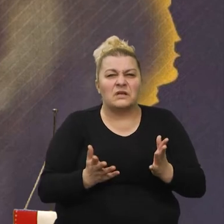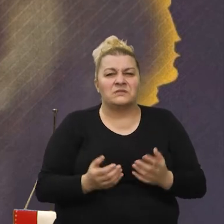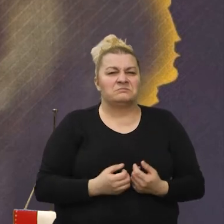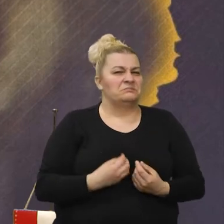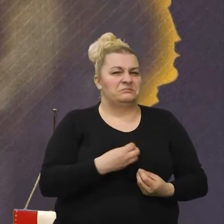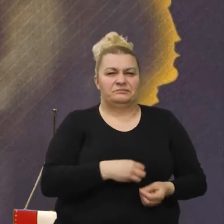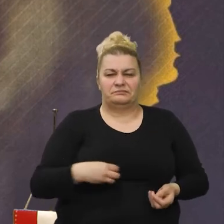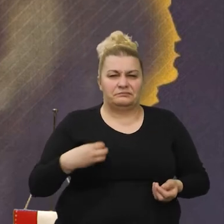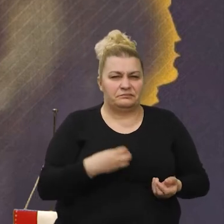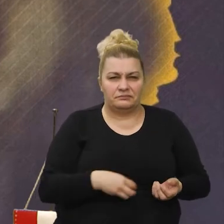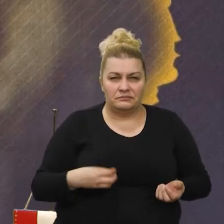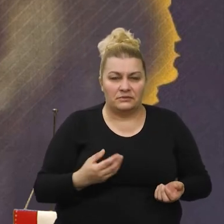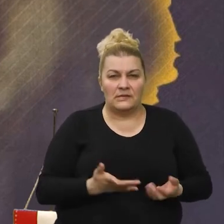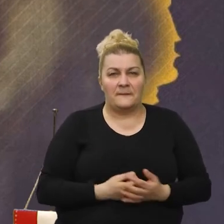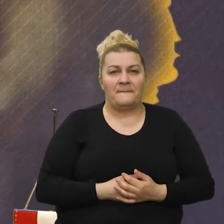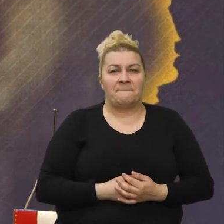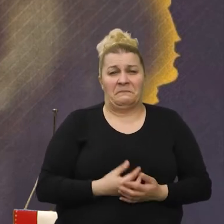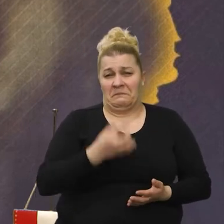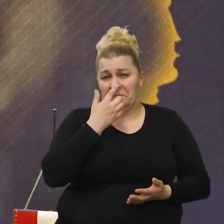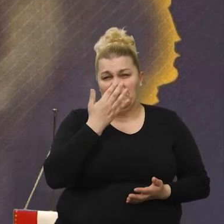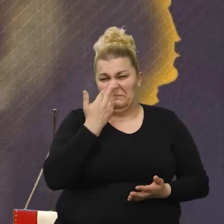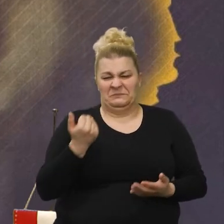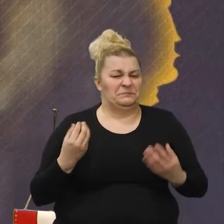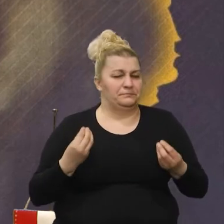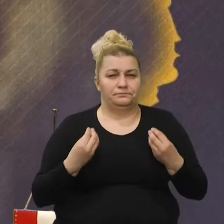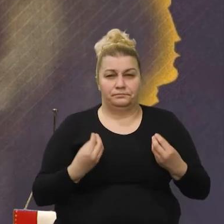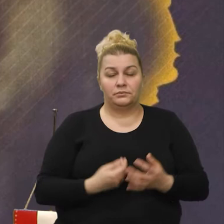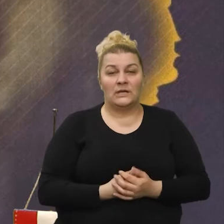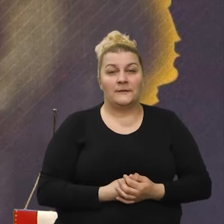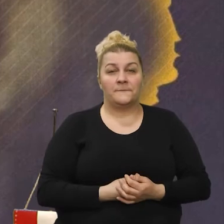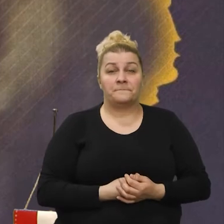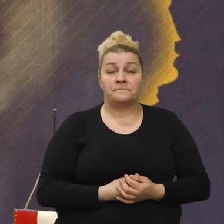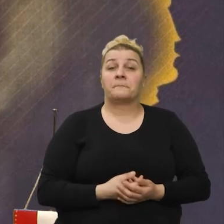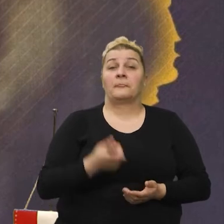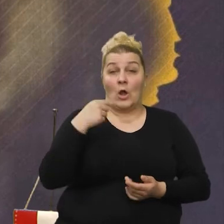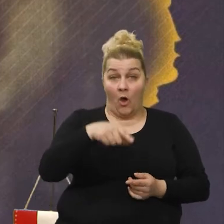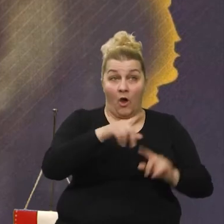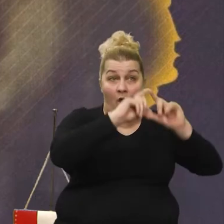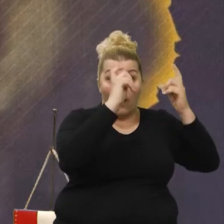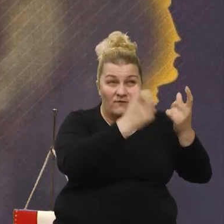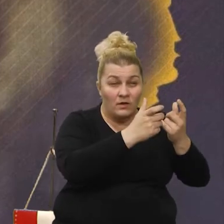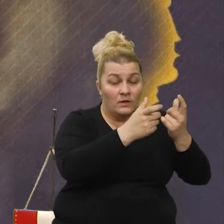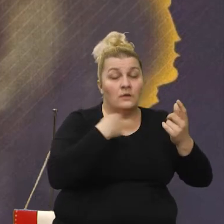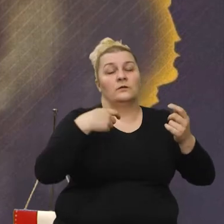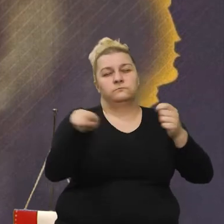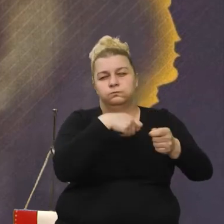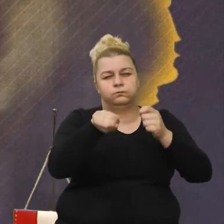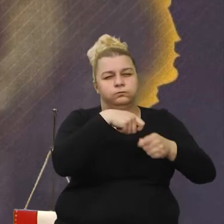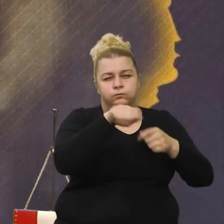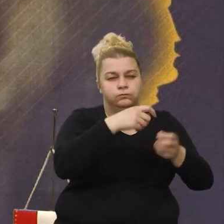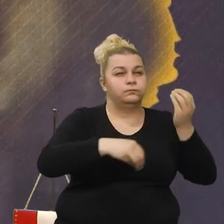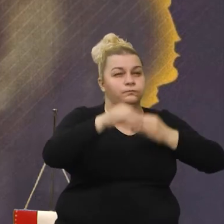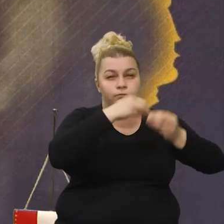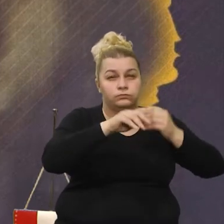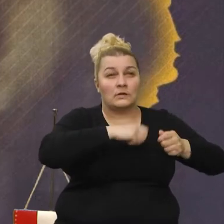sa vlagom. To je tako smrdilo, mirisalo. I od tog objekta mi smo napravili da se može